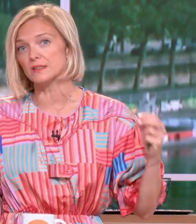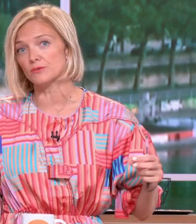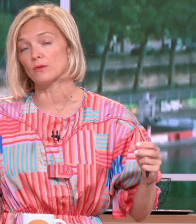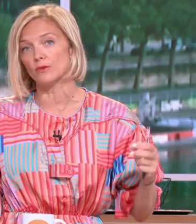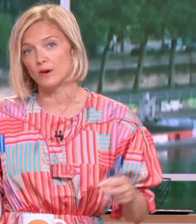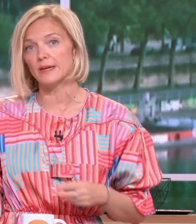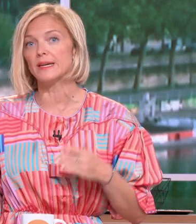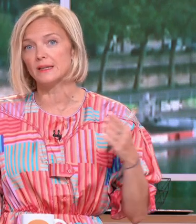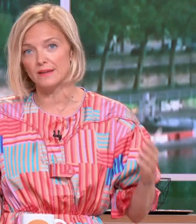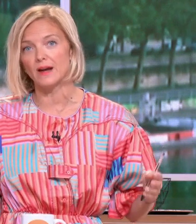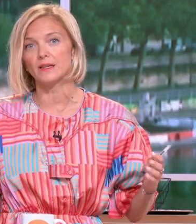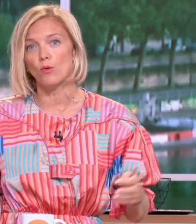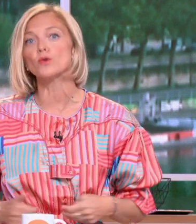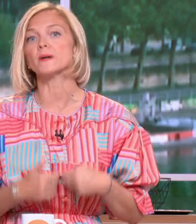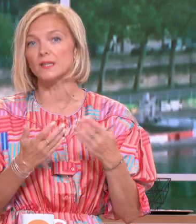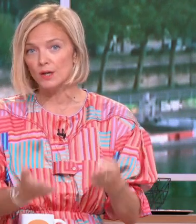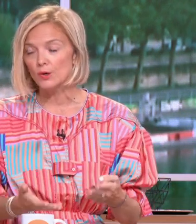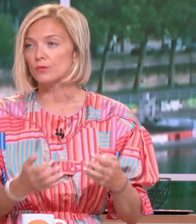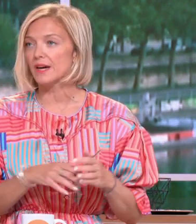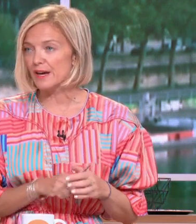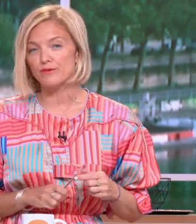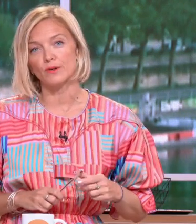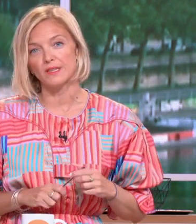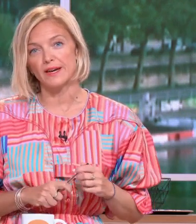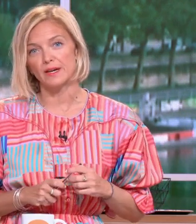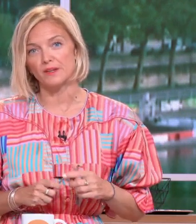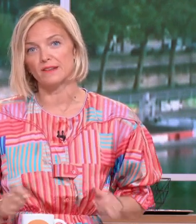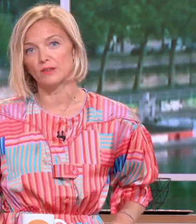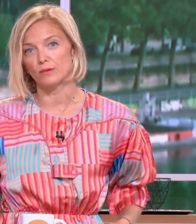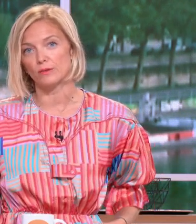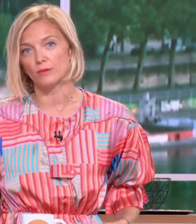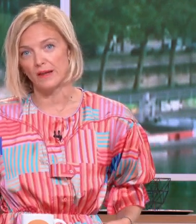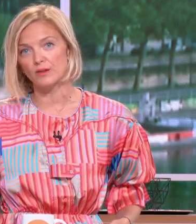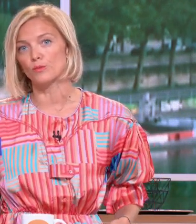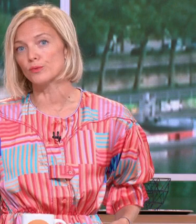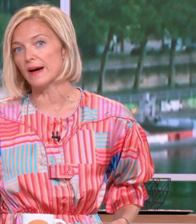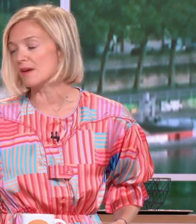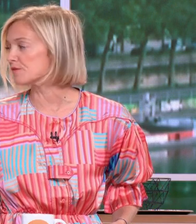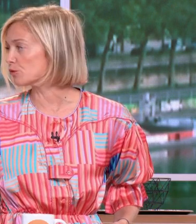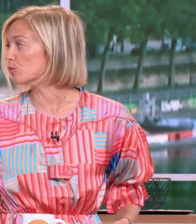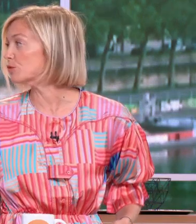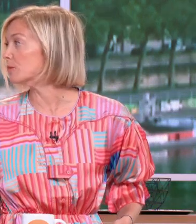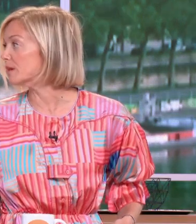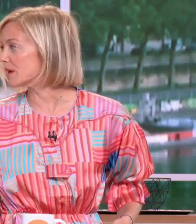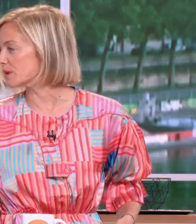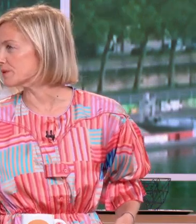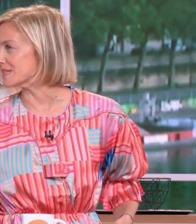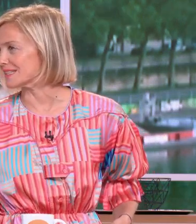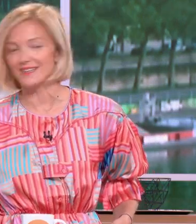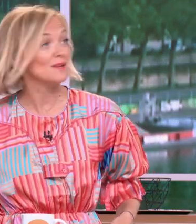de train qui est situé dans le nord et les salariés ont repris une grève hier, grève qu'ils avaient interrompue à la fin du mois de mai. Voilà pour la politique.